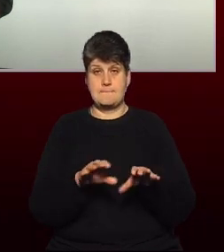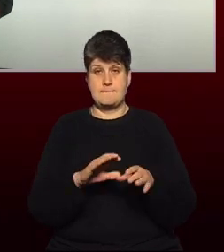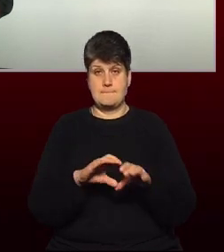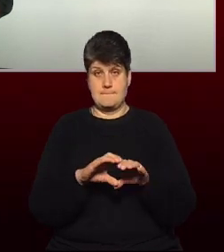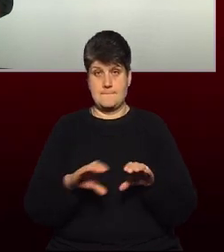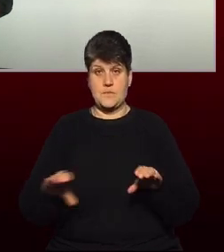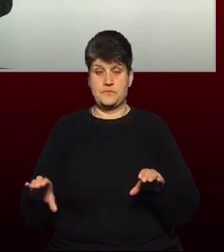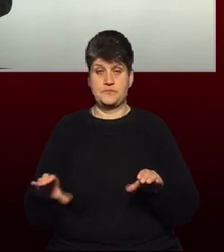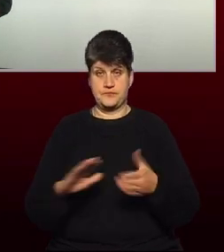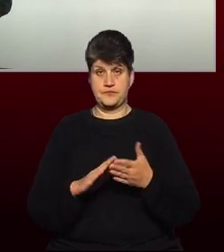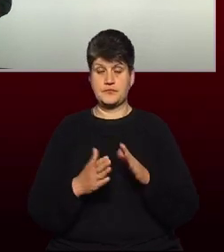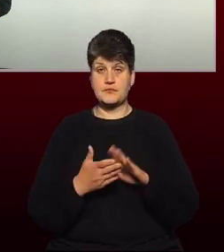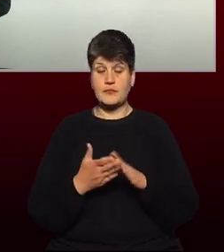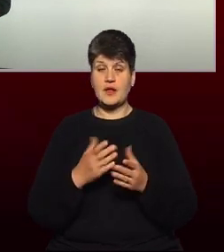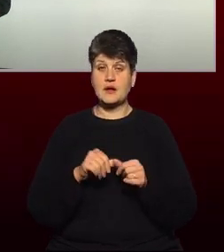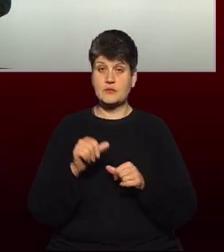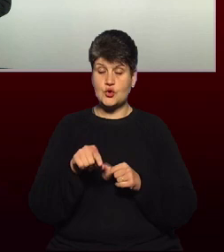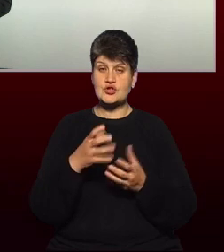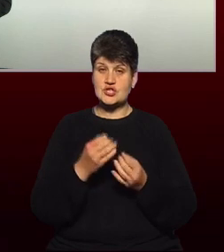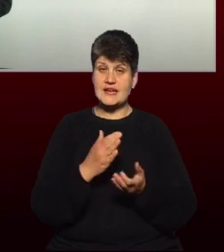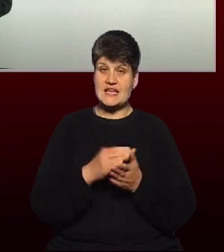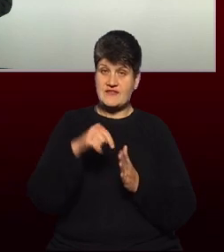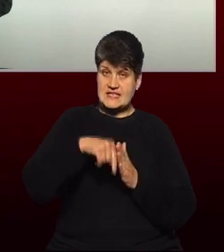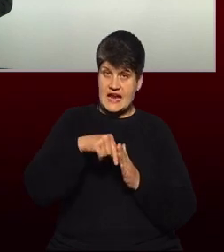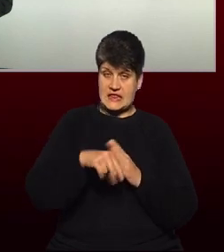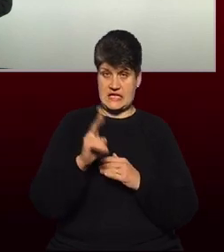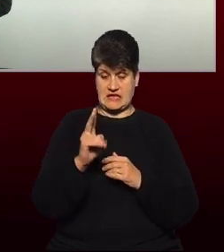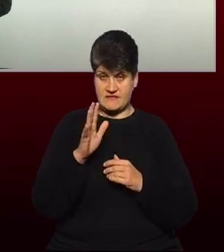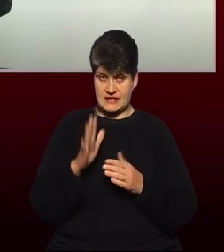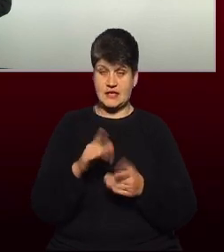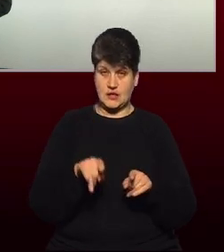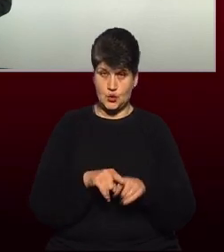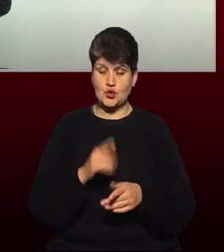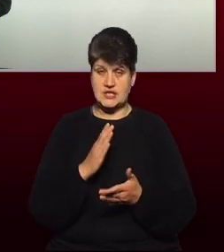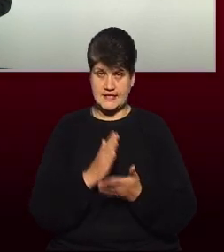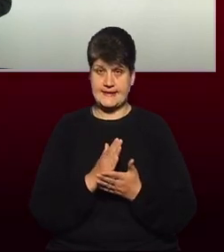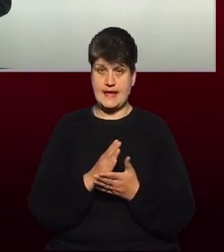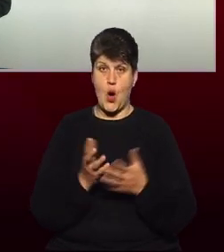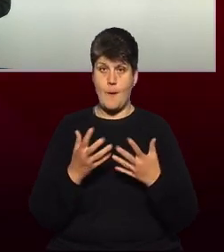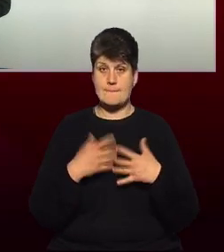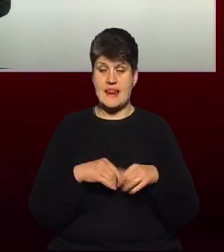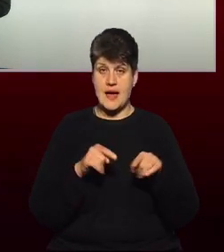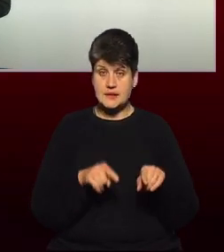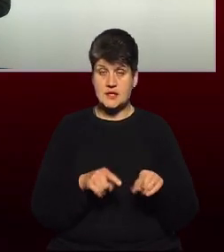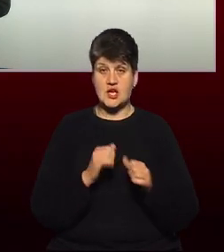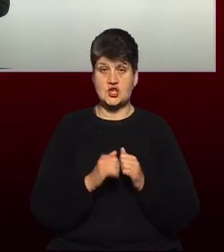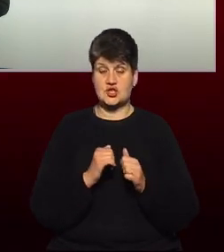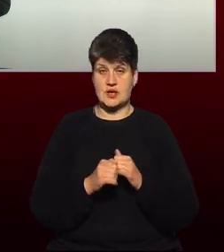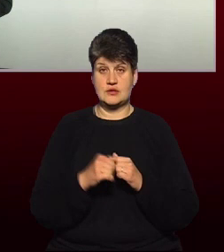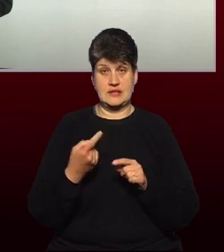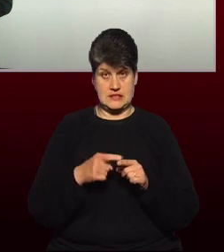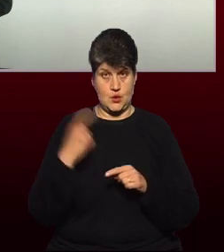Крім того, є ще в середині квартири також обладнання безпосередньо самого споживача. досить часто вони також… хазяєм, відповідає, так?